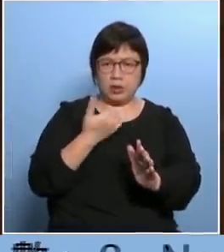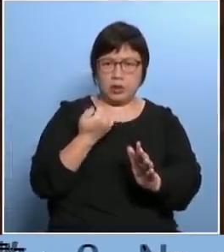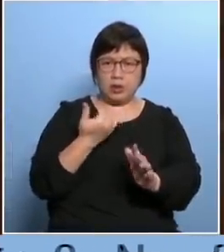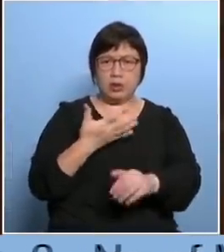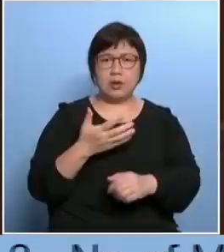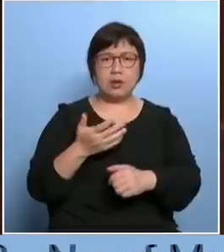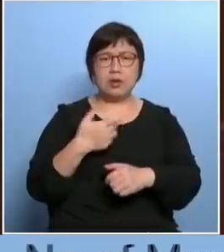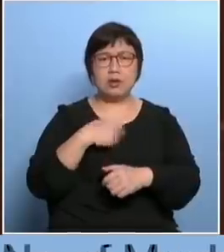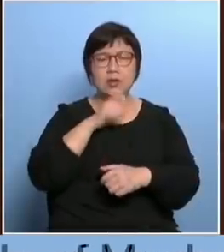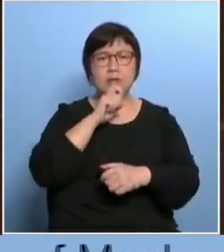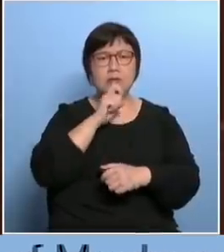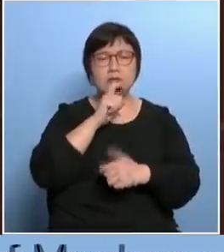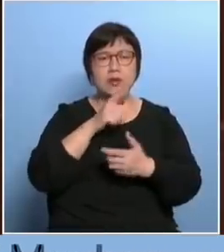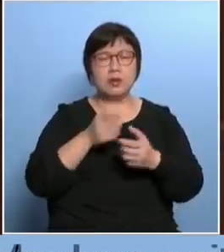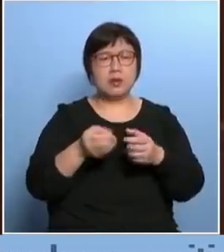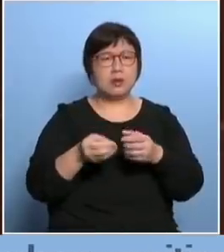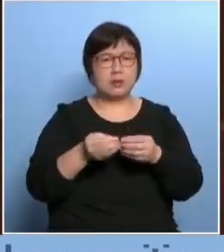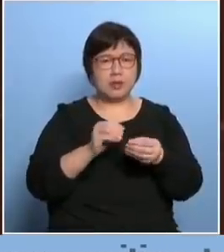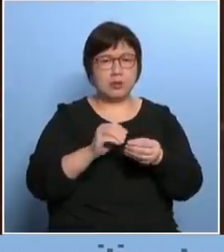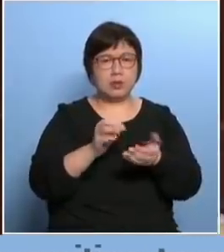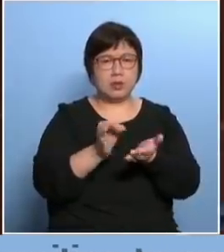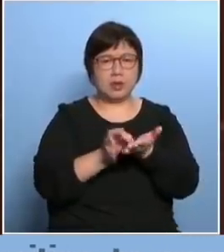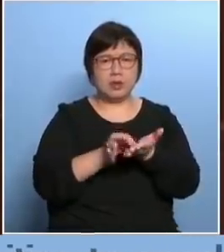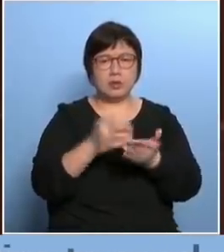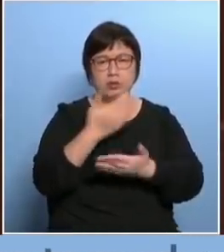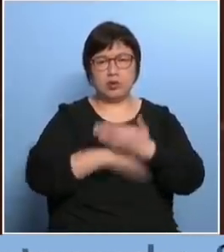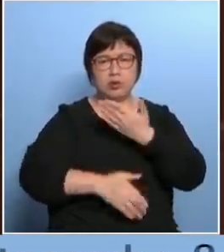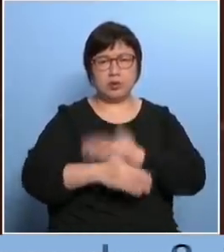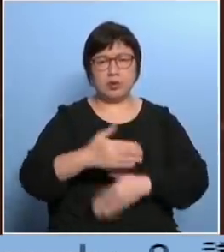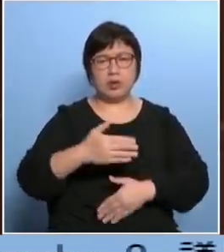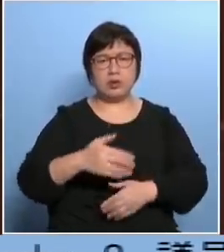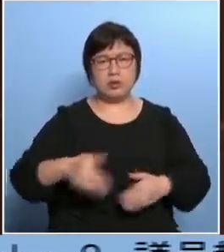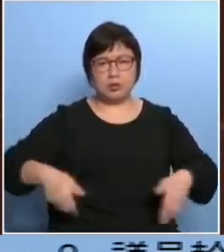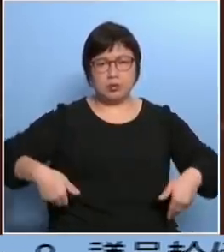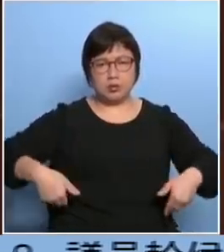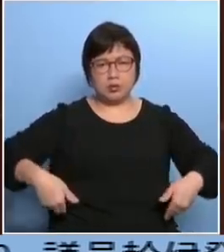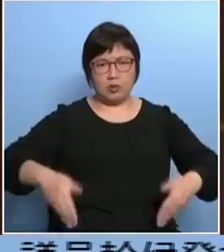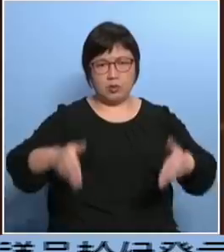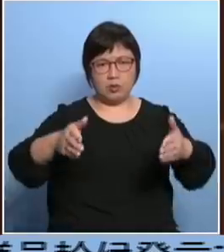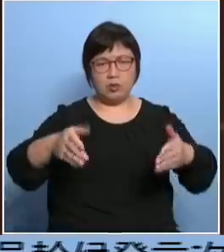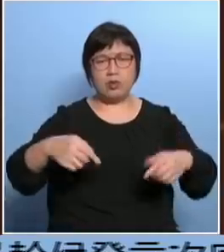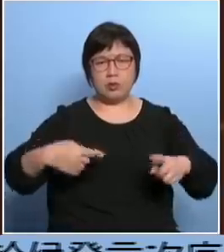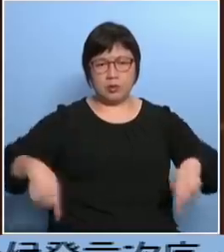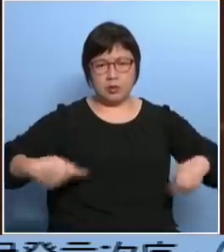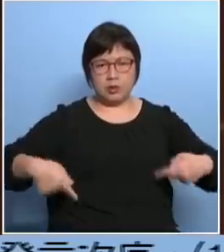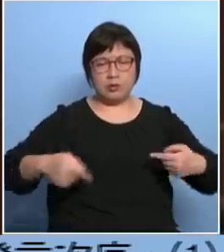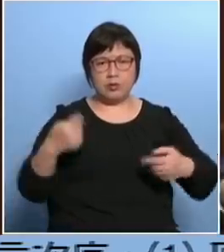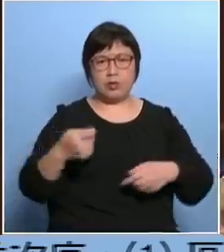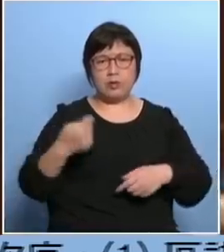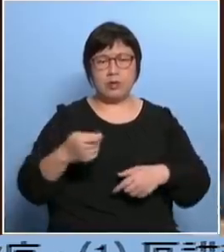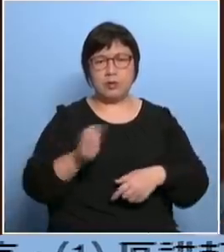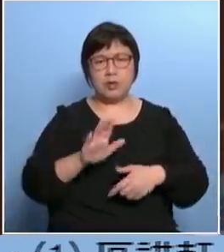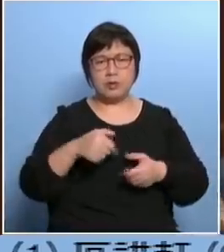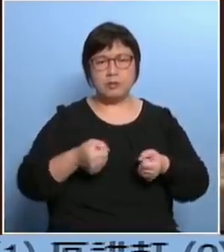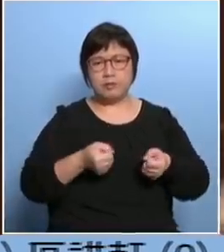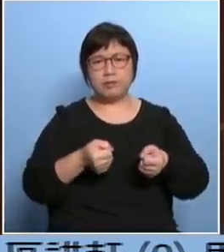喂其实我们都有些每个票站都有伤残人士通道方便一些轮椅人士不是的我们推